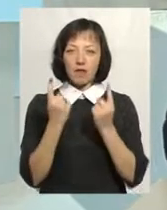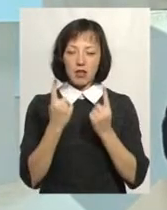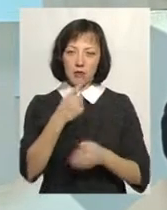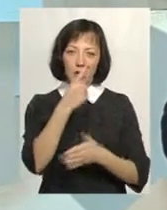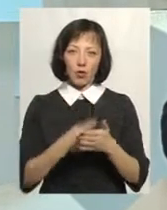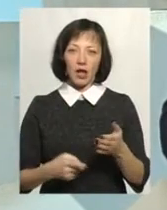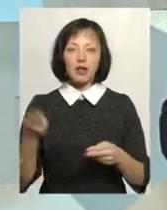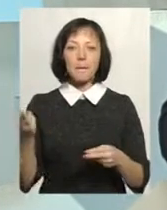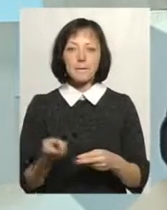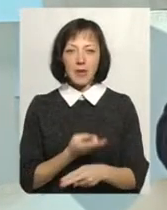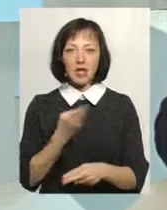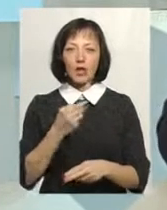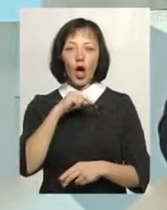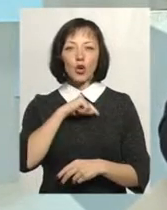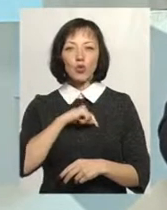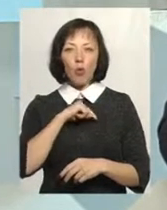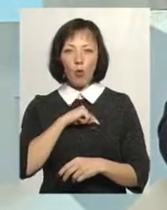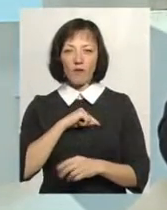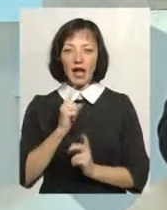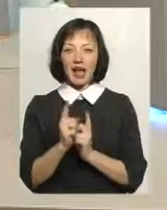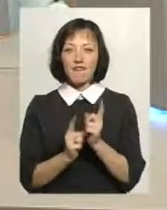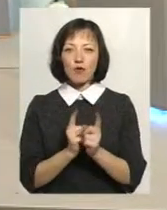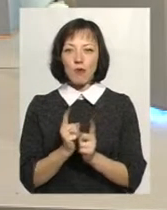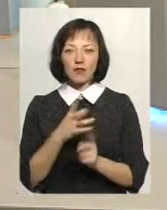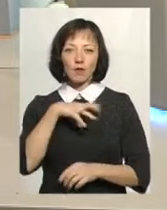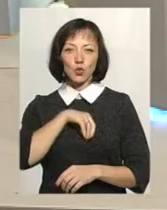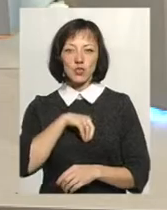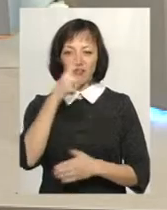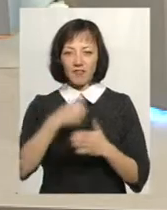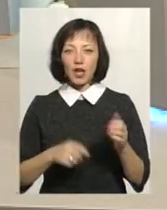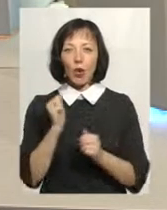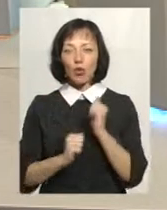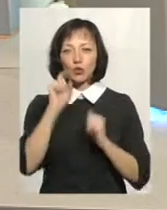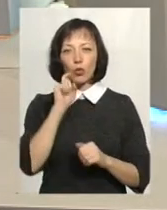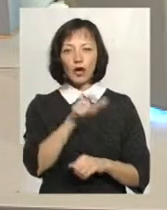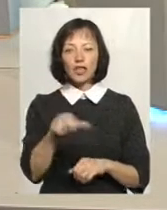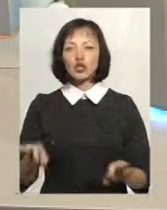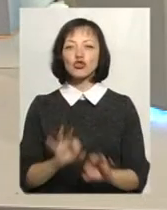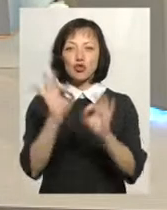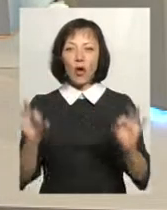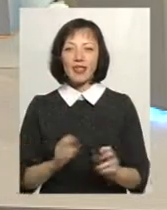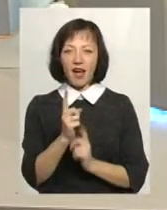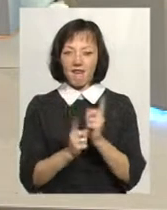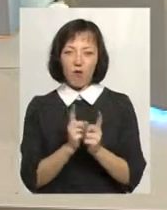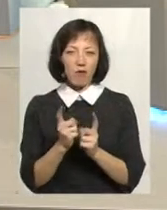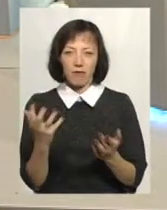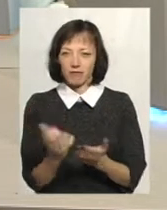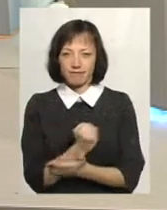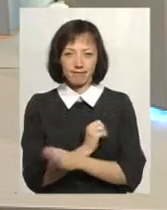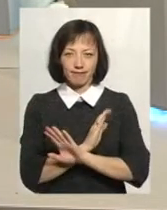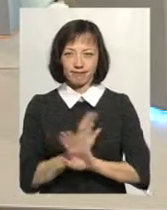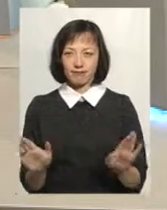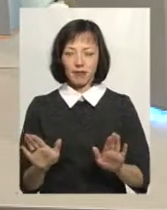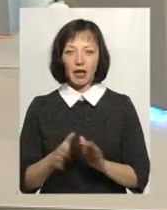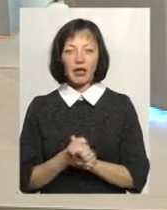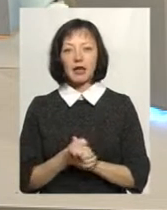без духовної реформації всередині, в душі, у вірі кожного українця, жодна реформа не буде успішною. Не